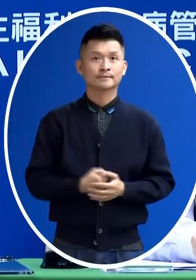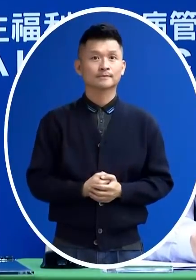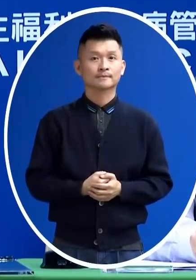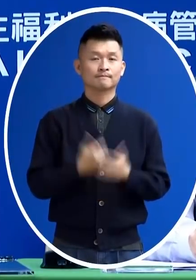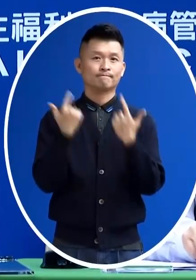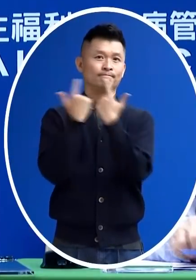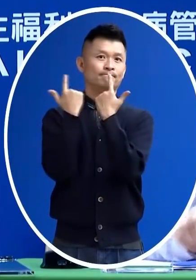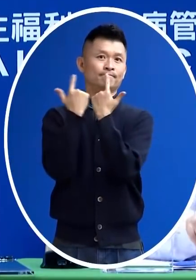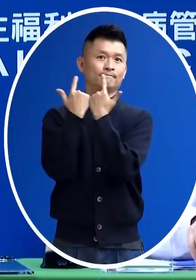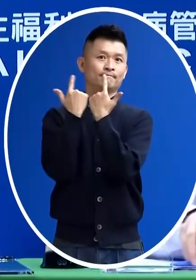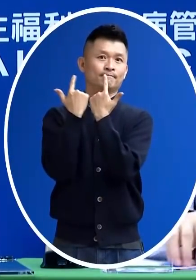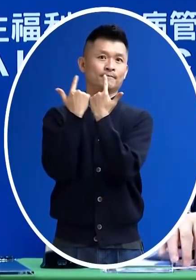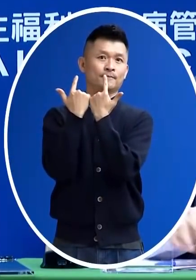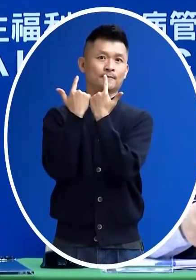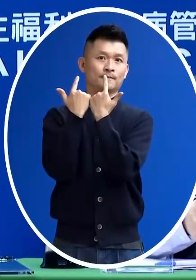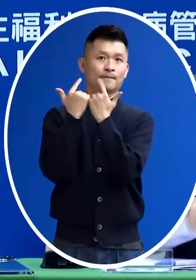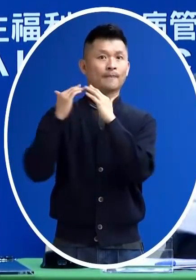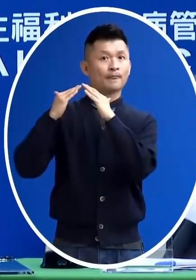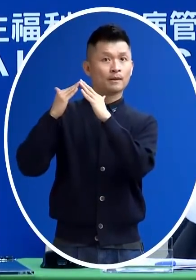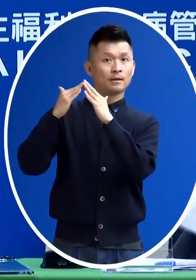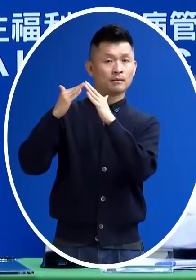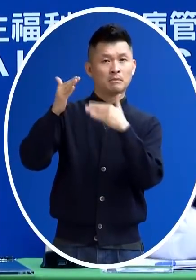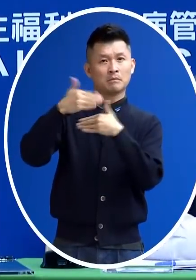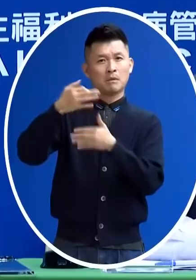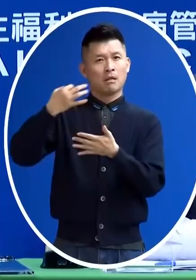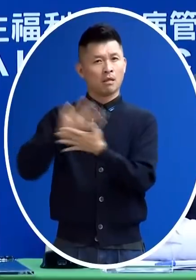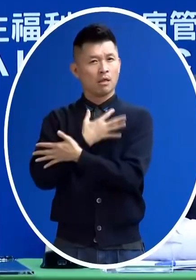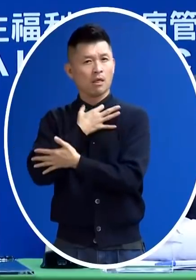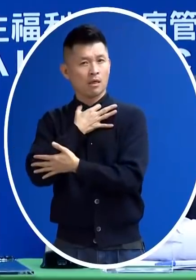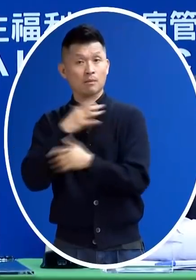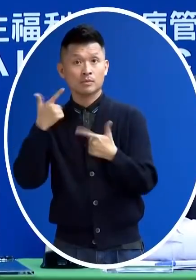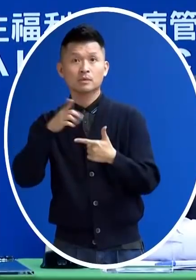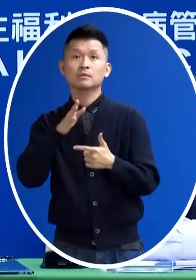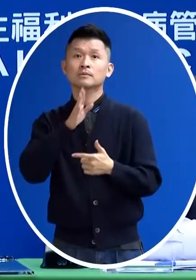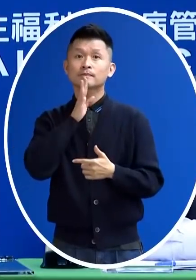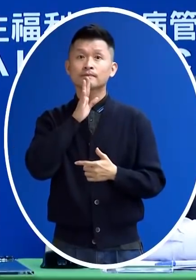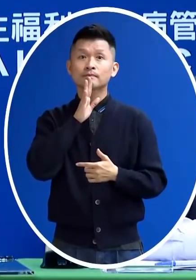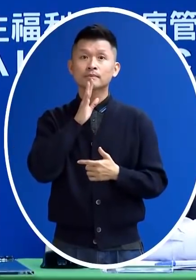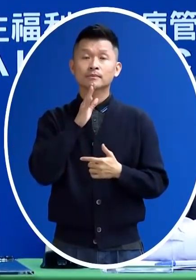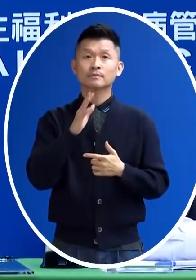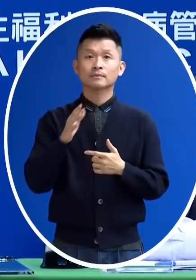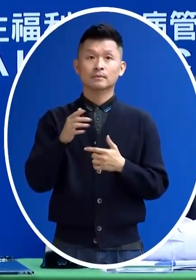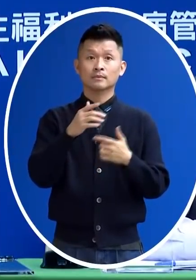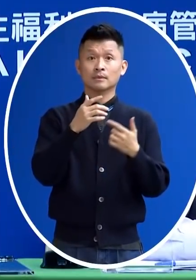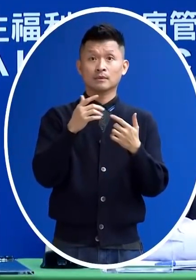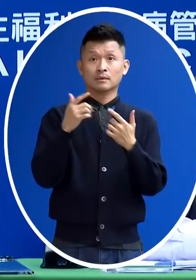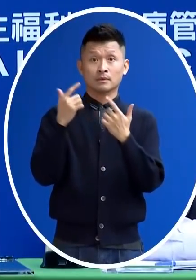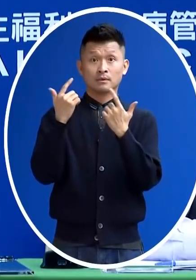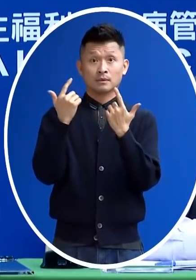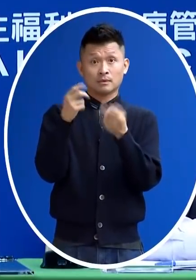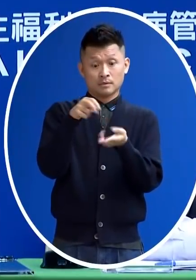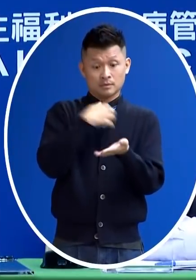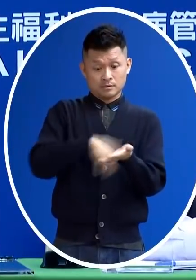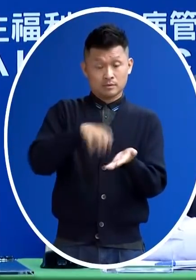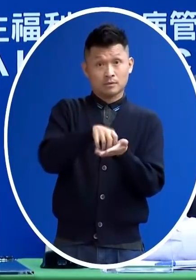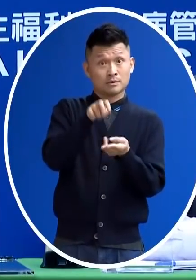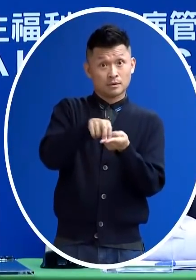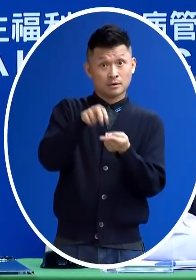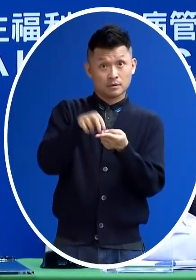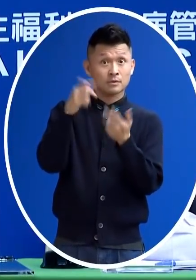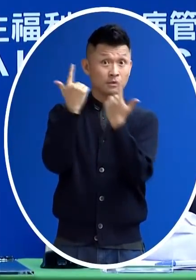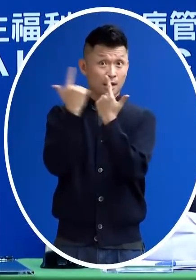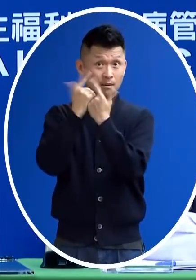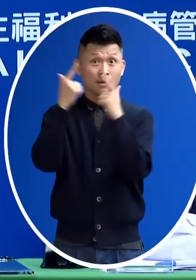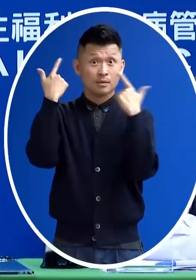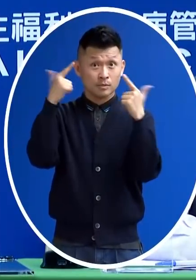就是台北就是台北市的量不足 是台北市太多於非台北市的人會進到台北市裡面來做